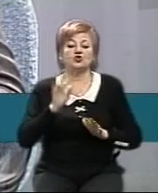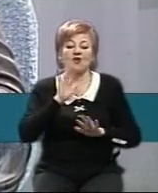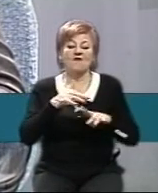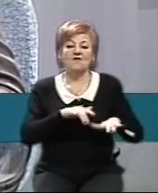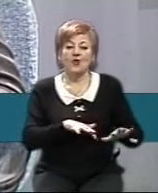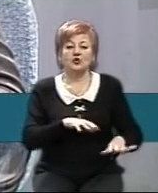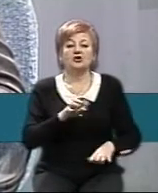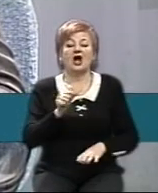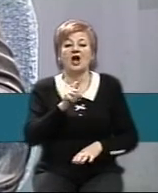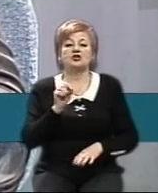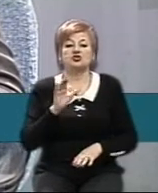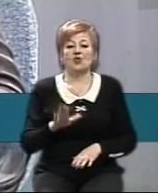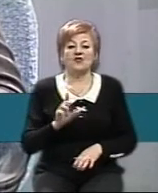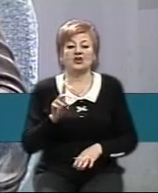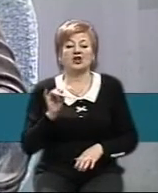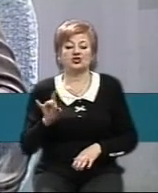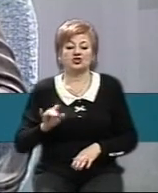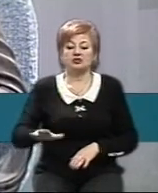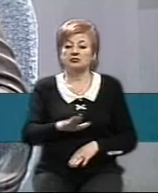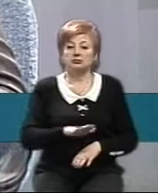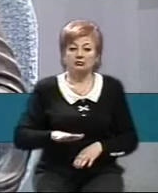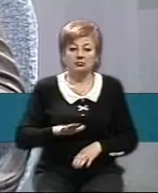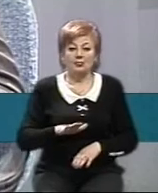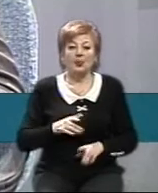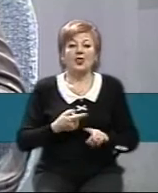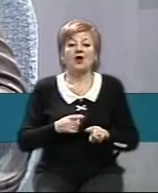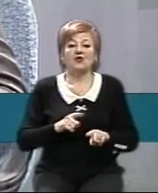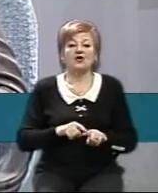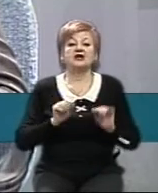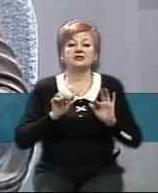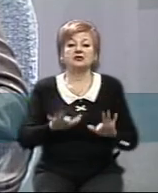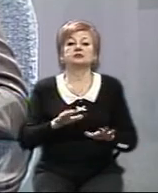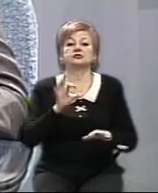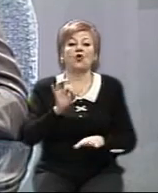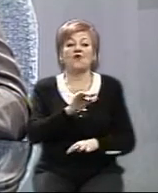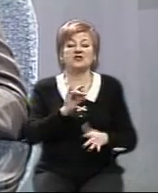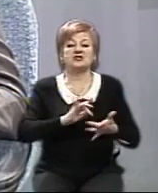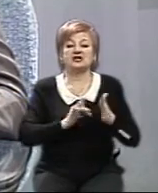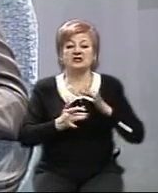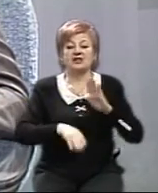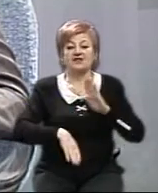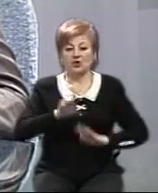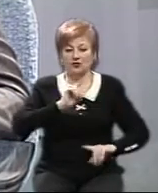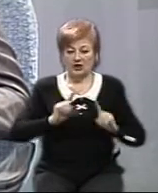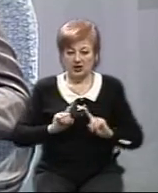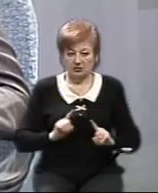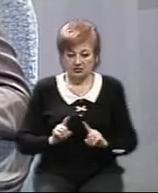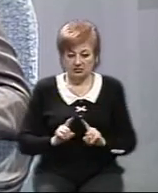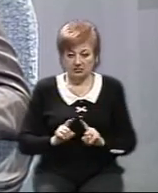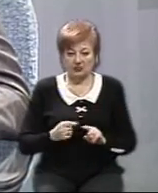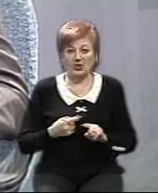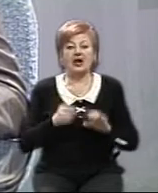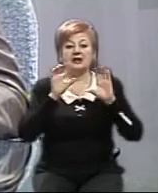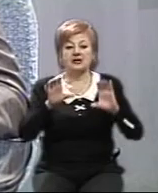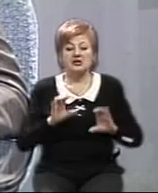України, Азова-Керченської з акваторії. Про це йдеться на офіційному сайті Верховної Ради. Цей закон